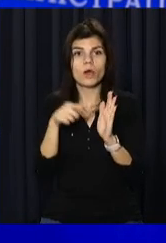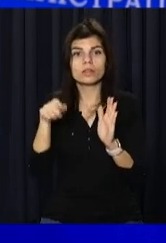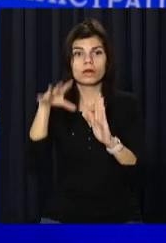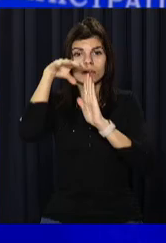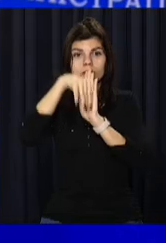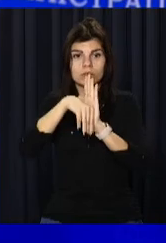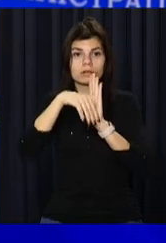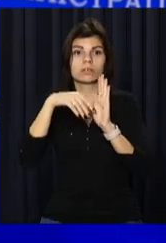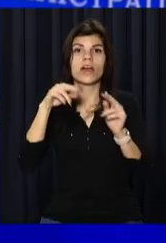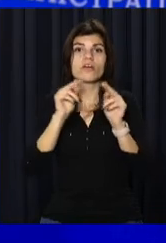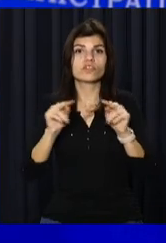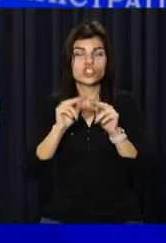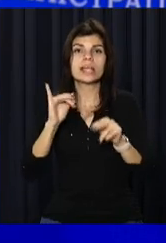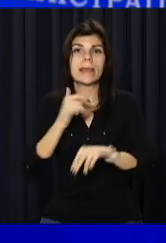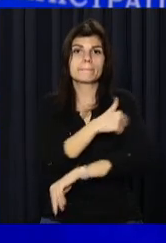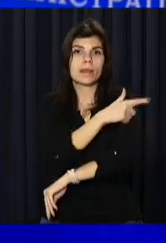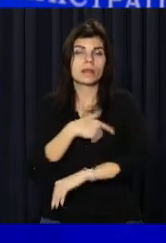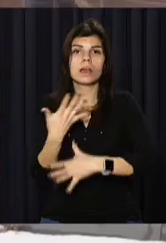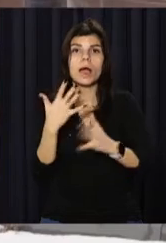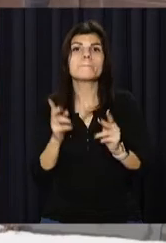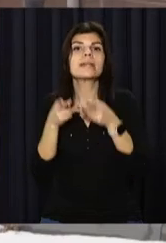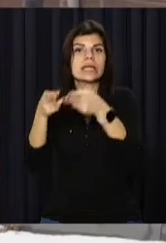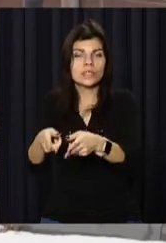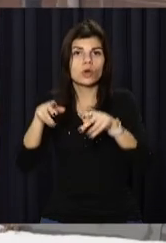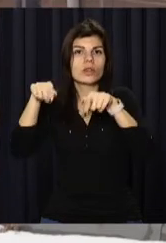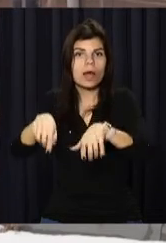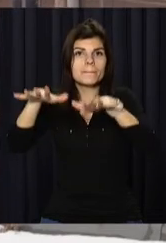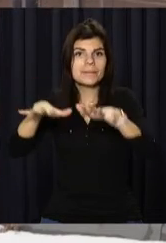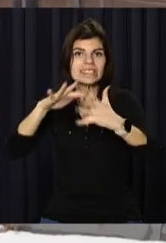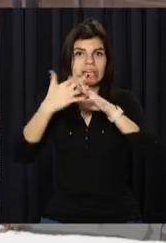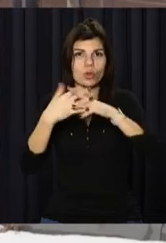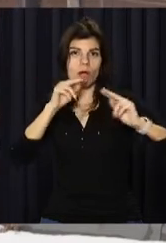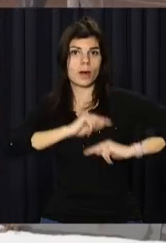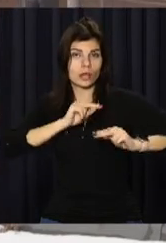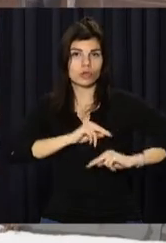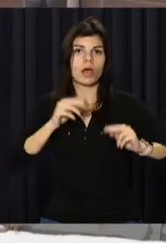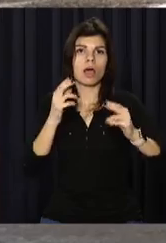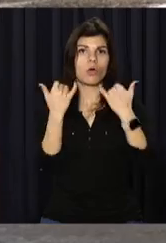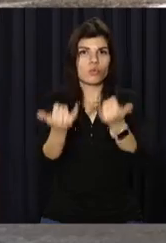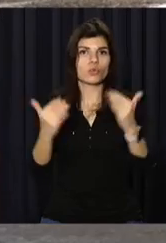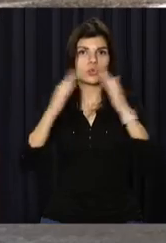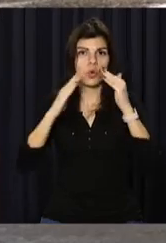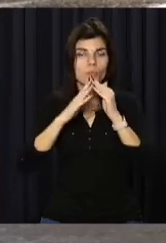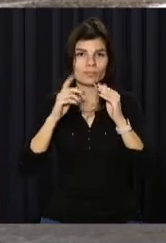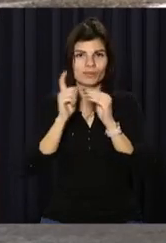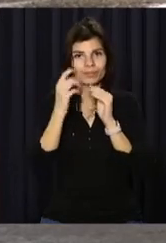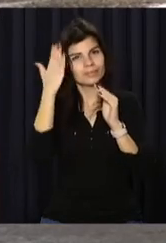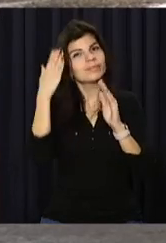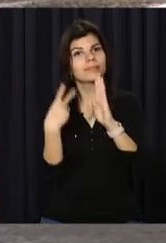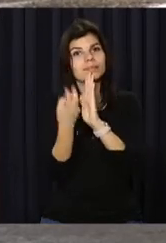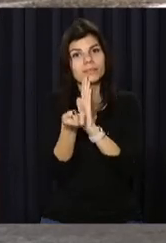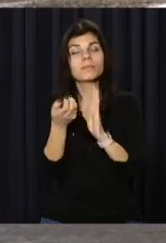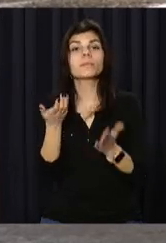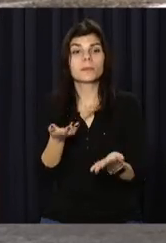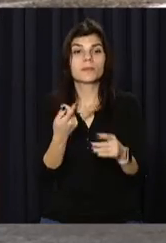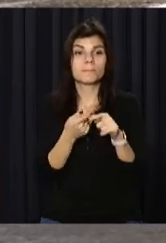усердяться вчителі та медики, які приїдуть працювати у село. Червоненська амбулаторія обслуговуватиме мешканців шести сіл Глеєвецької громади. Це